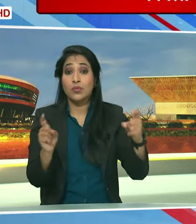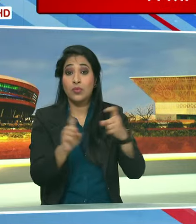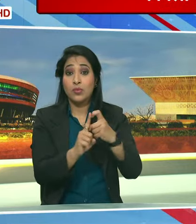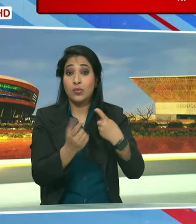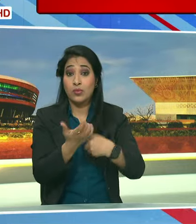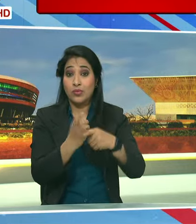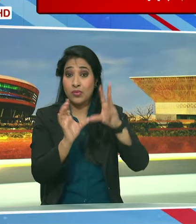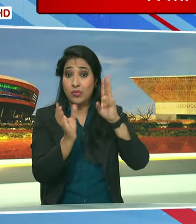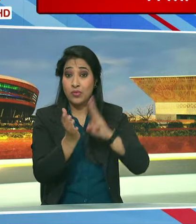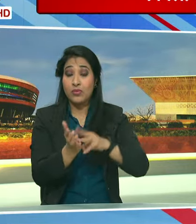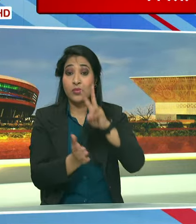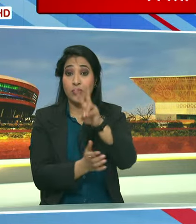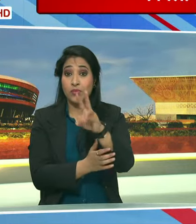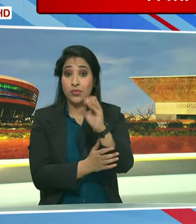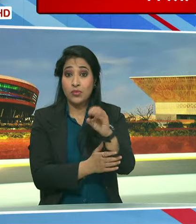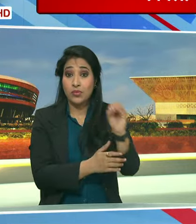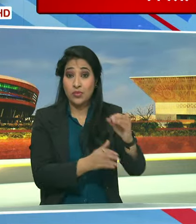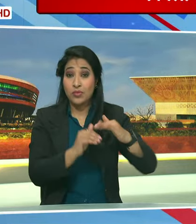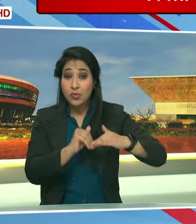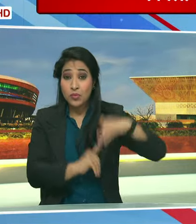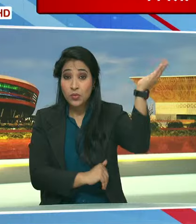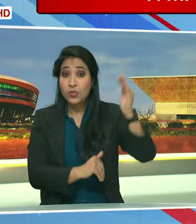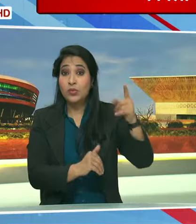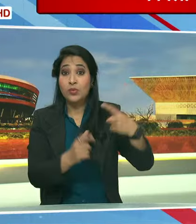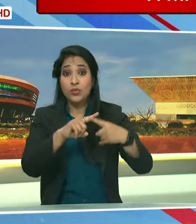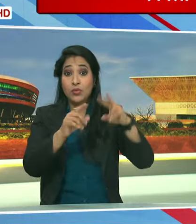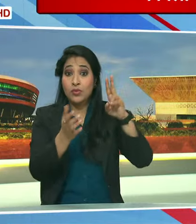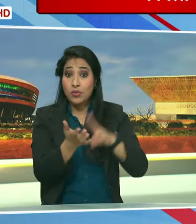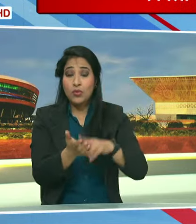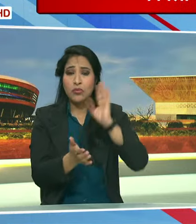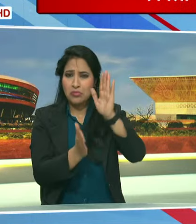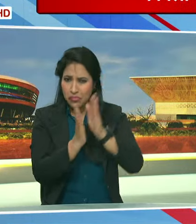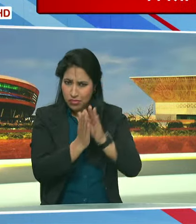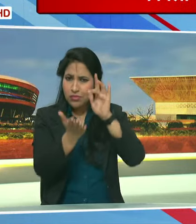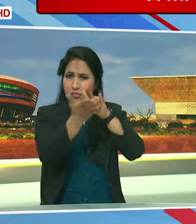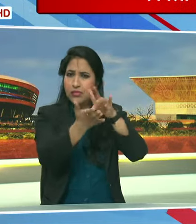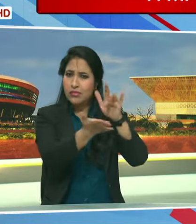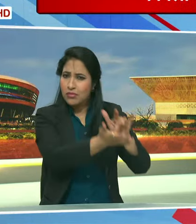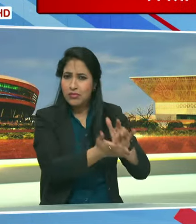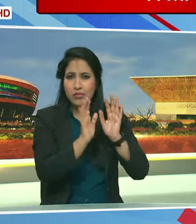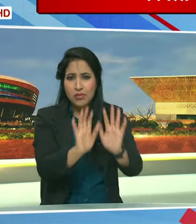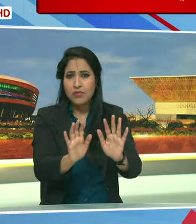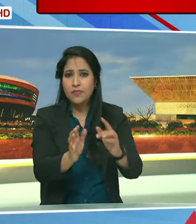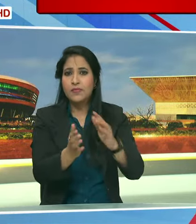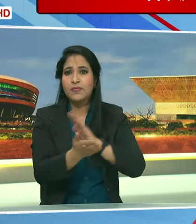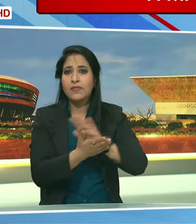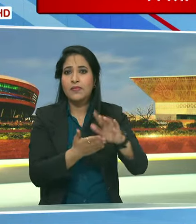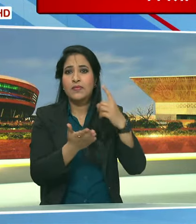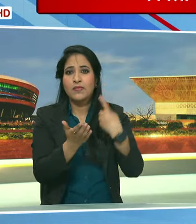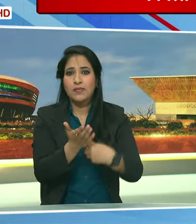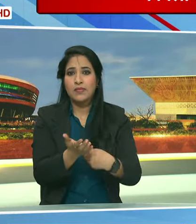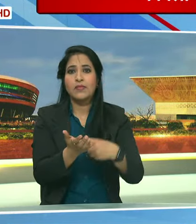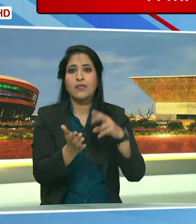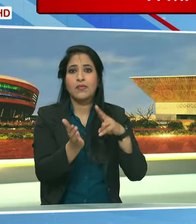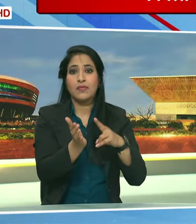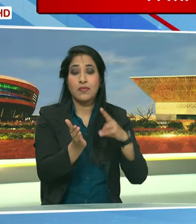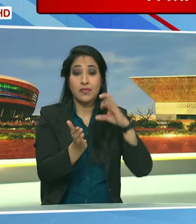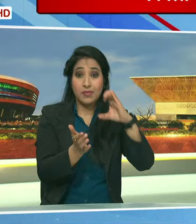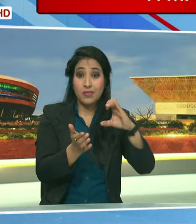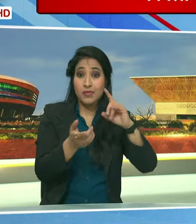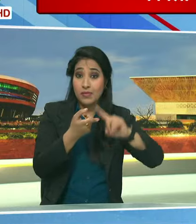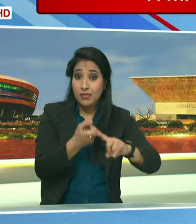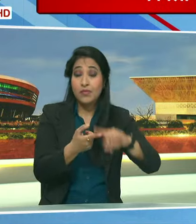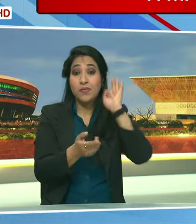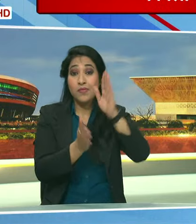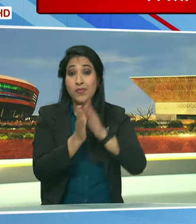के दोसों से ज्यादा तमिलनाडू में मंदिर हैं और HRNCE द्वारा प्रतिबंधित मंदिरों